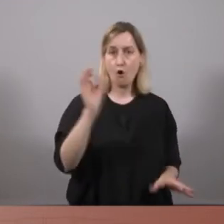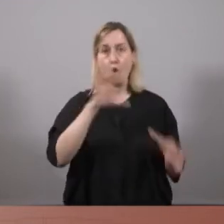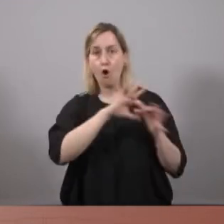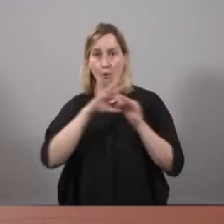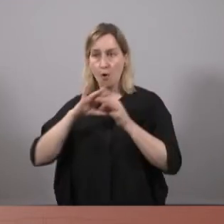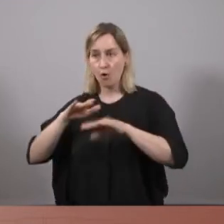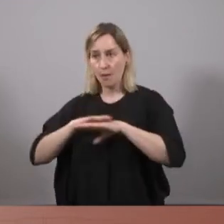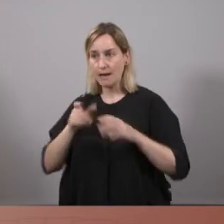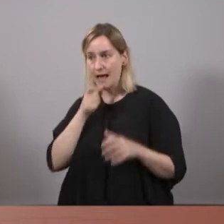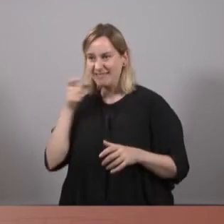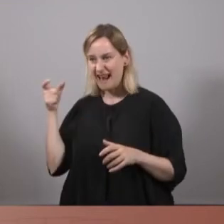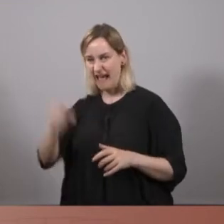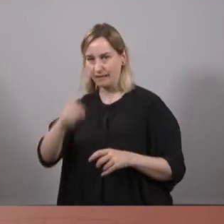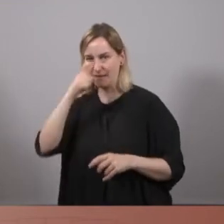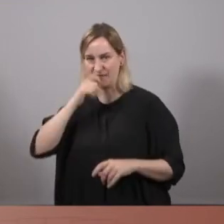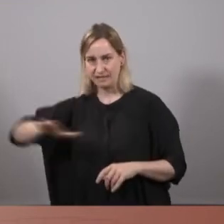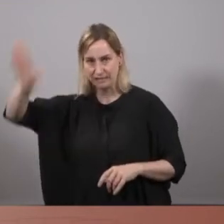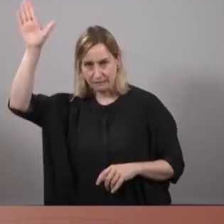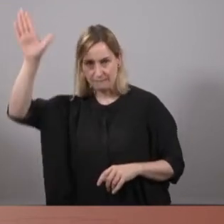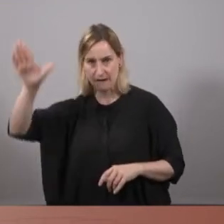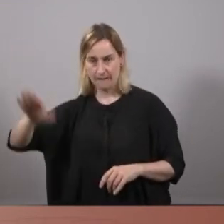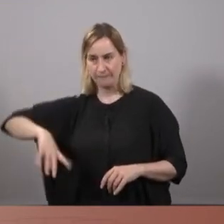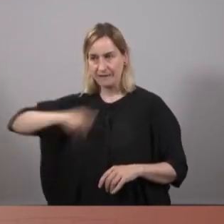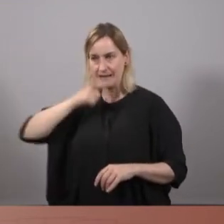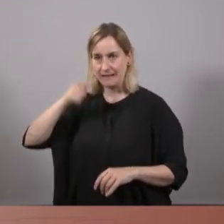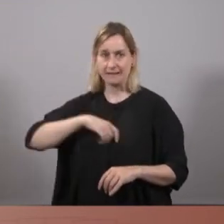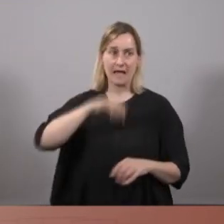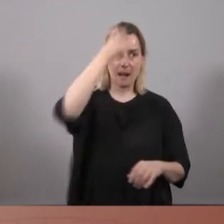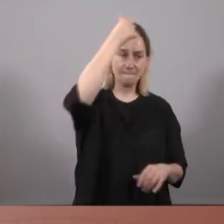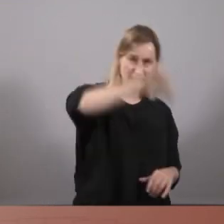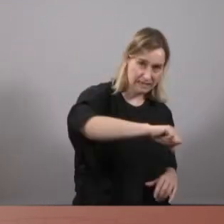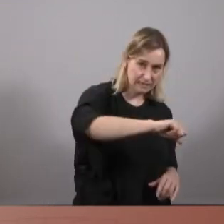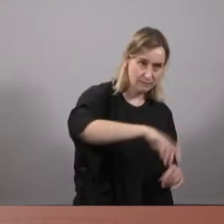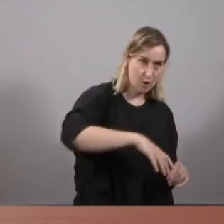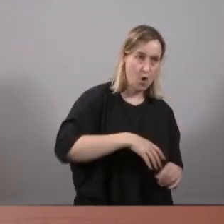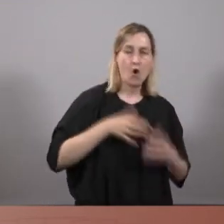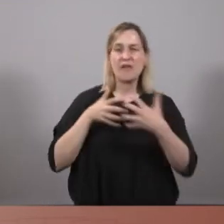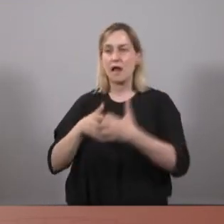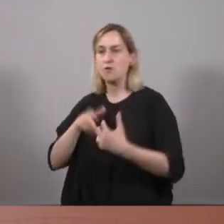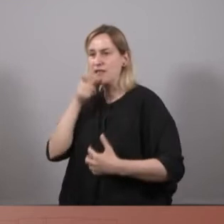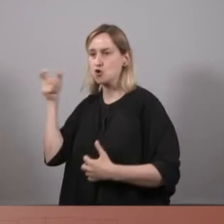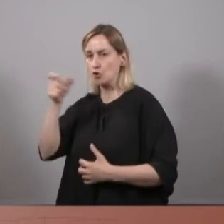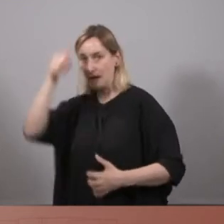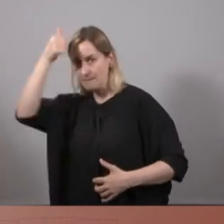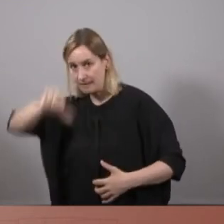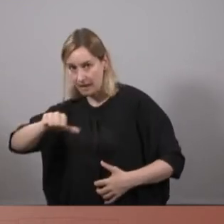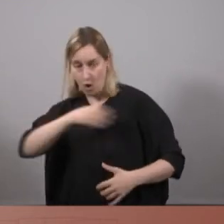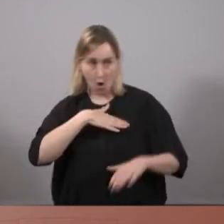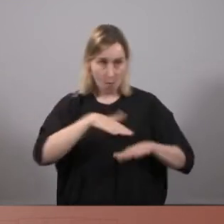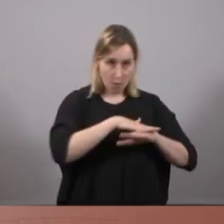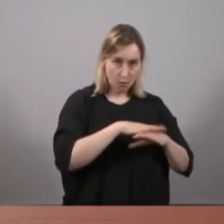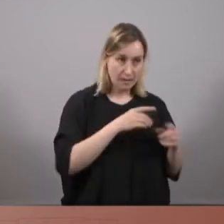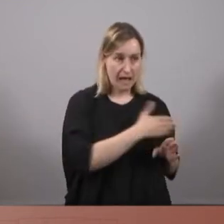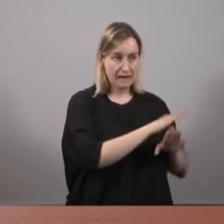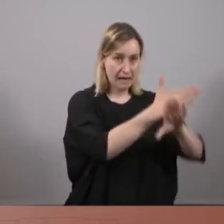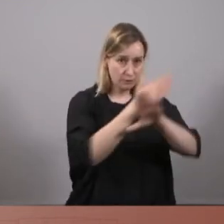de l'antifeixisme? Del masclisme i l'hemofòbia? O de la lluita contra el patriarcat? Vol governar del costat de la redistribució de la